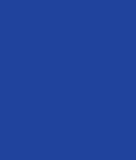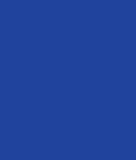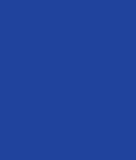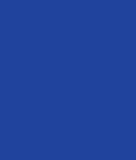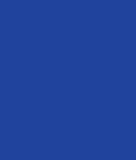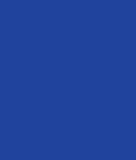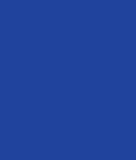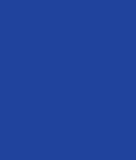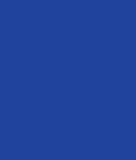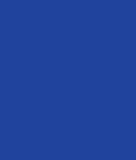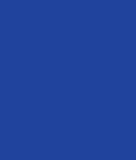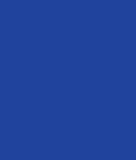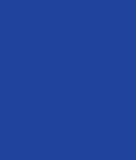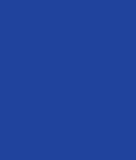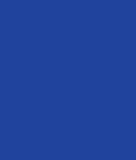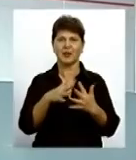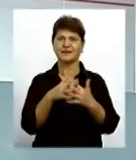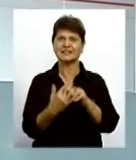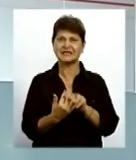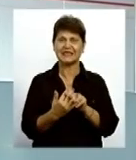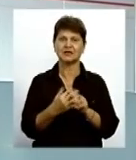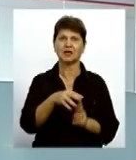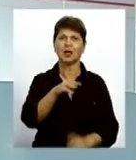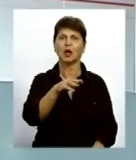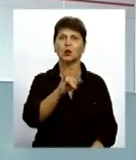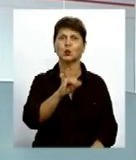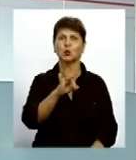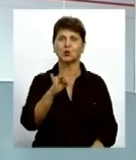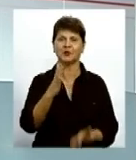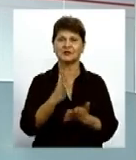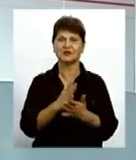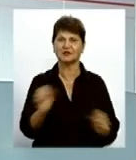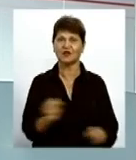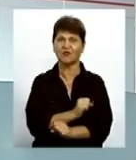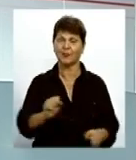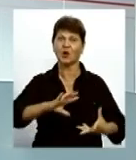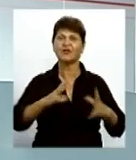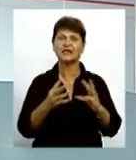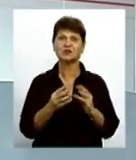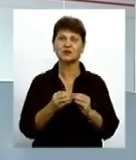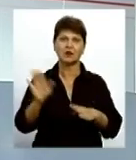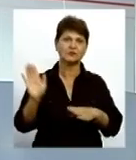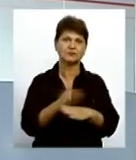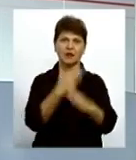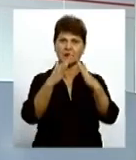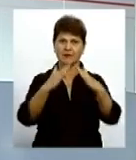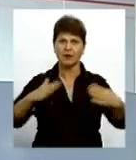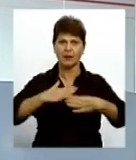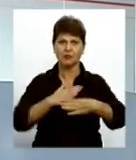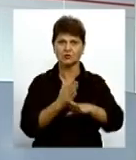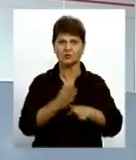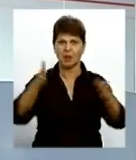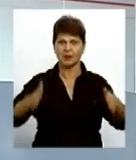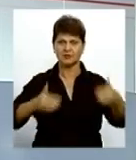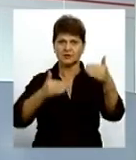В приватному будинку в селищі міського типу Турбів сьогодні стався вибух В результаті знесено дах та розтрощено стіни